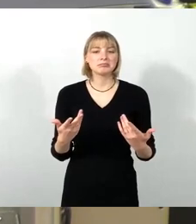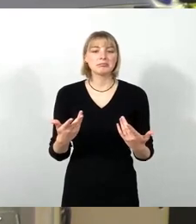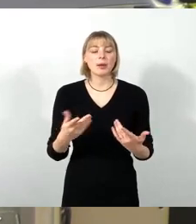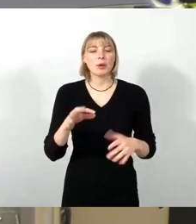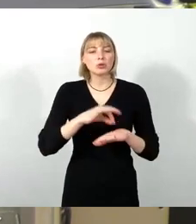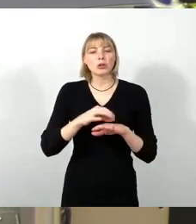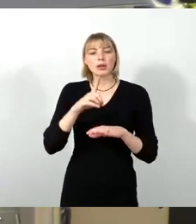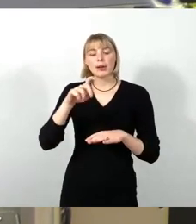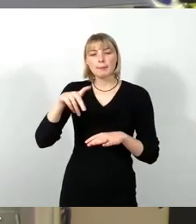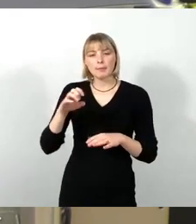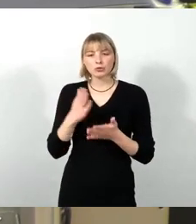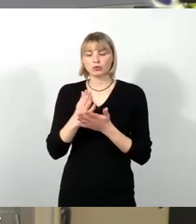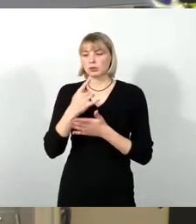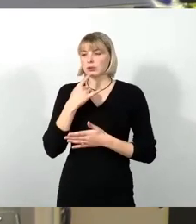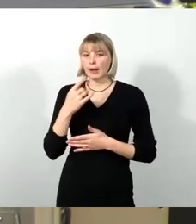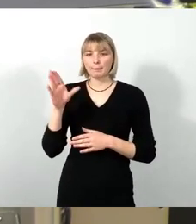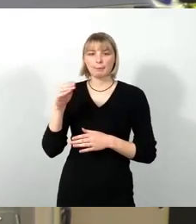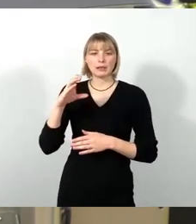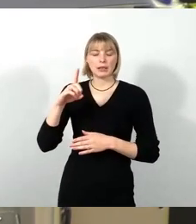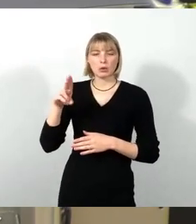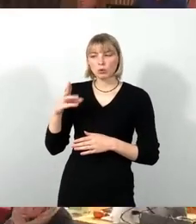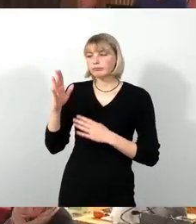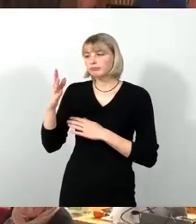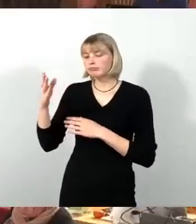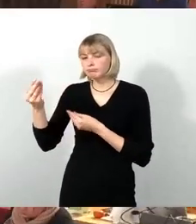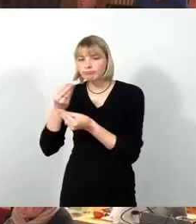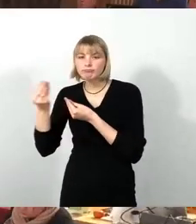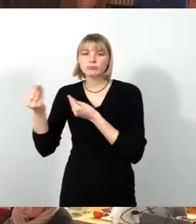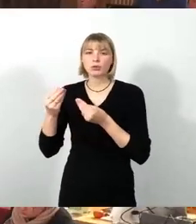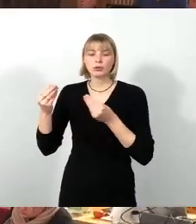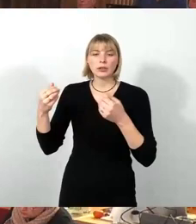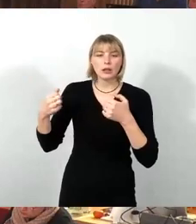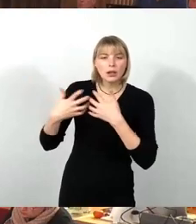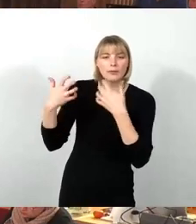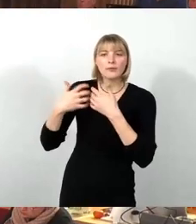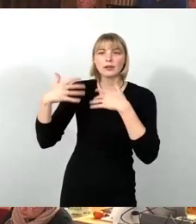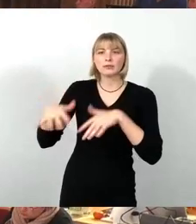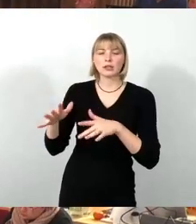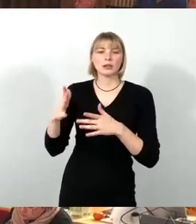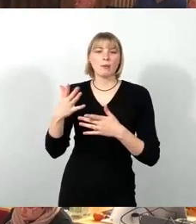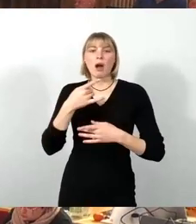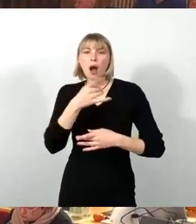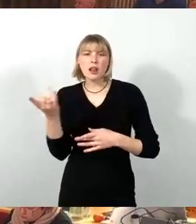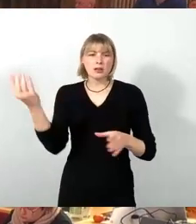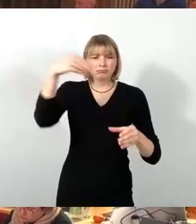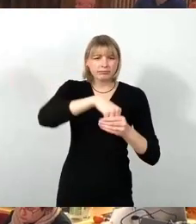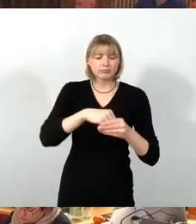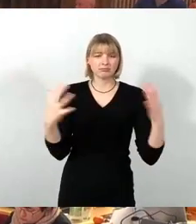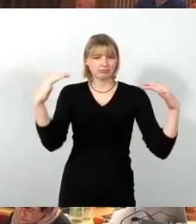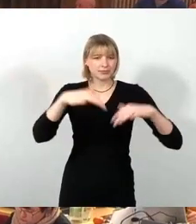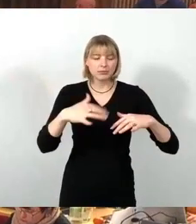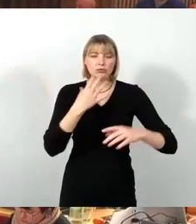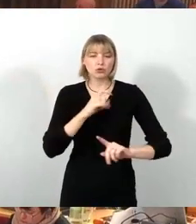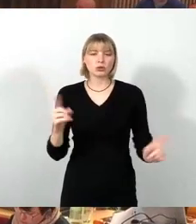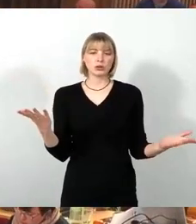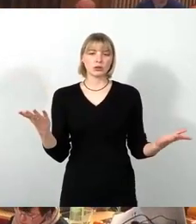CDU geredet und gekämpft und sowas. Aber Sie wollen ja gar nicht alle mitnehmen für den Thema. Und das zeigt, wie der und